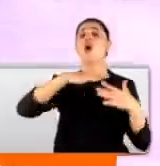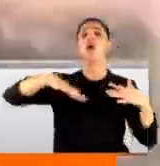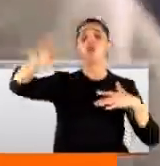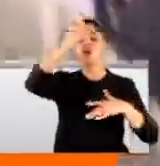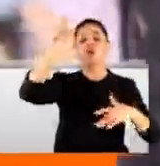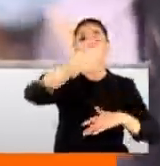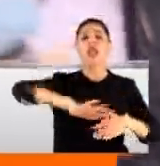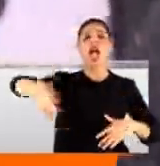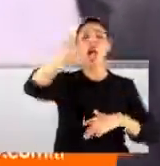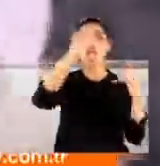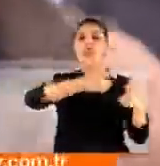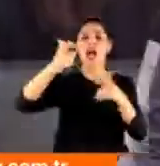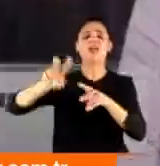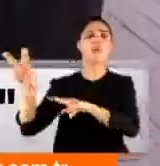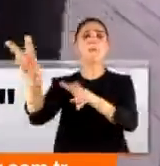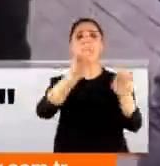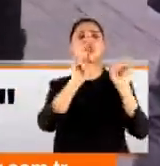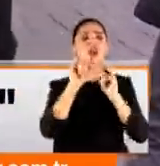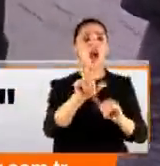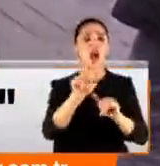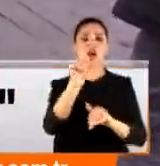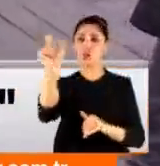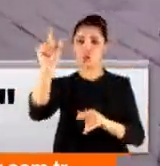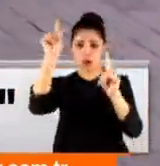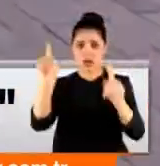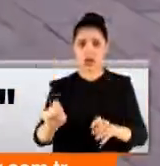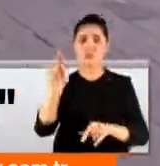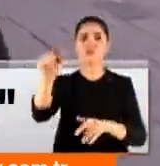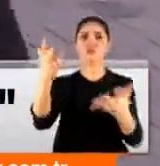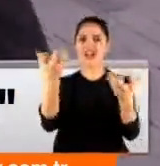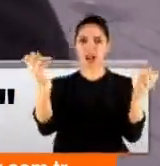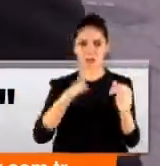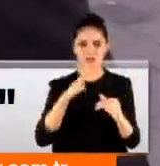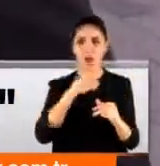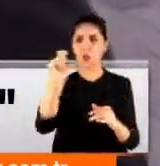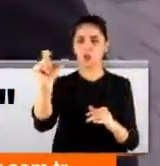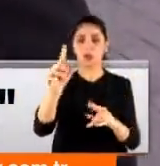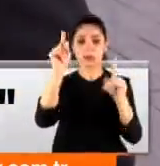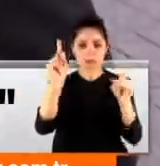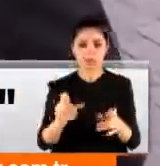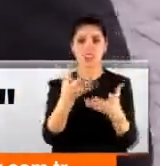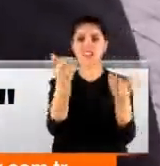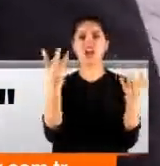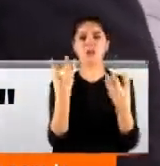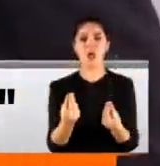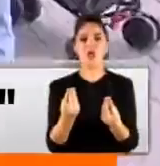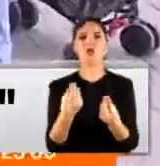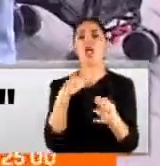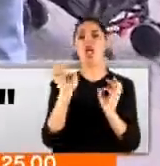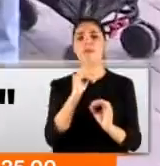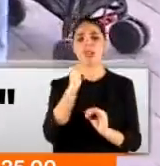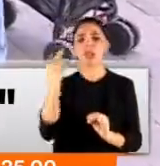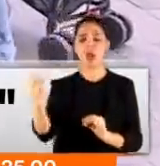noktasında manzara neredeyse aynı. Bir uyarıyor musunuz böyle buralarda birikenleri? Evet söylüyoruz. Baya bir kalabalık oluyor. Evet söylüyoruz.